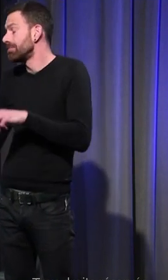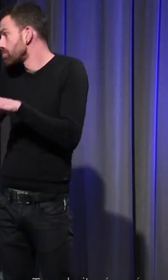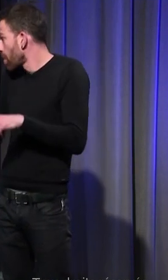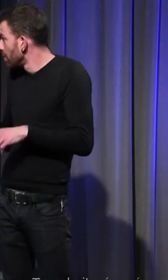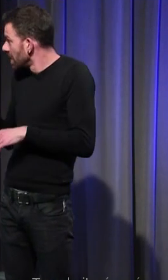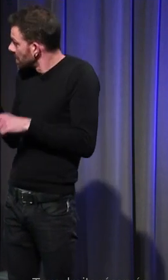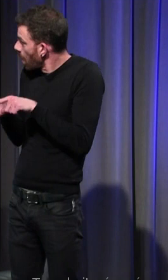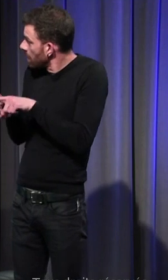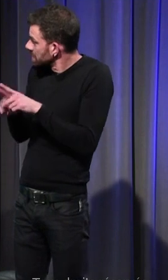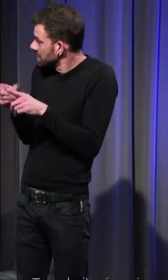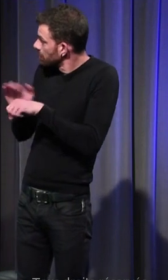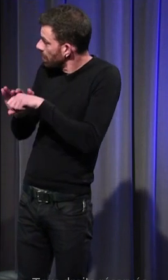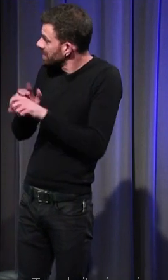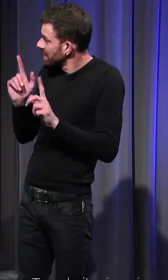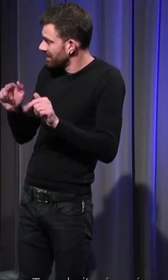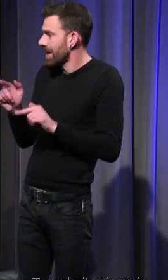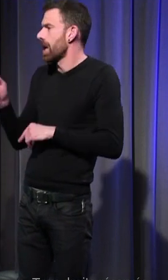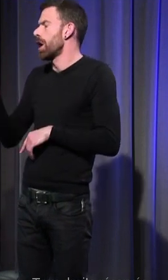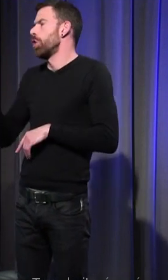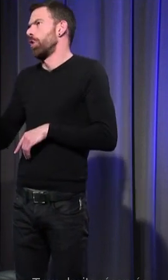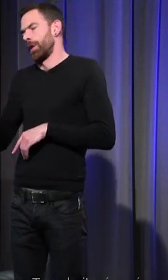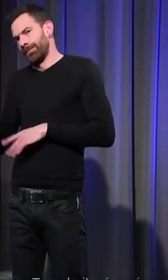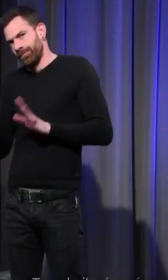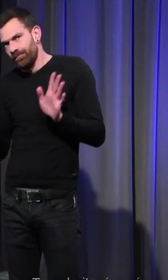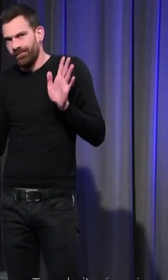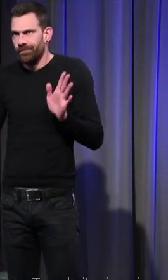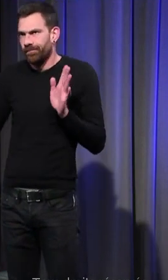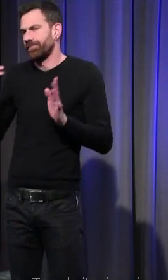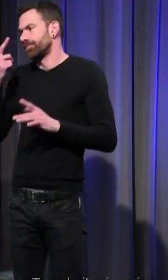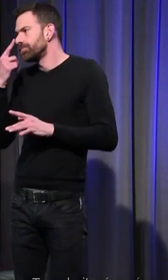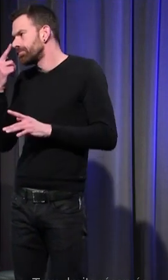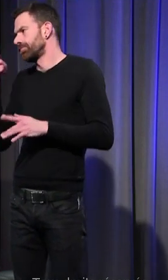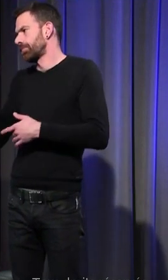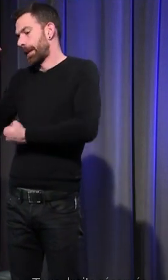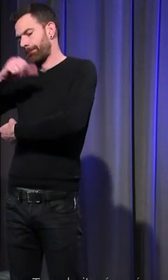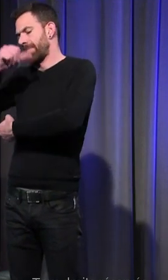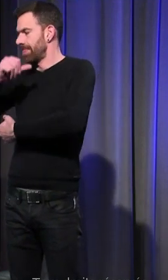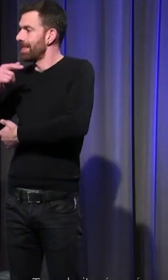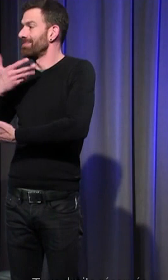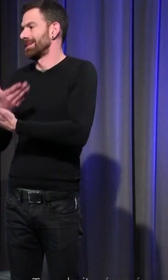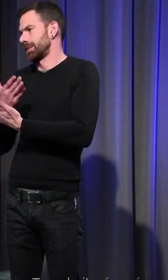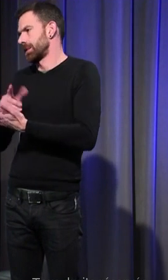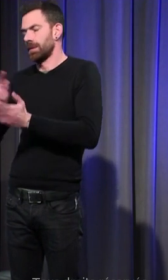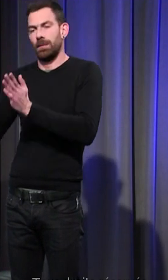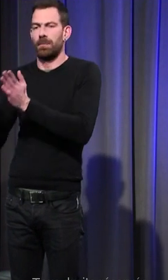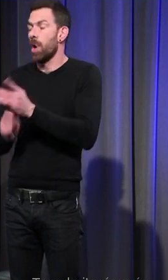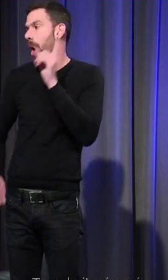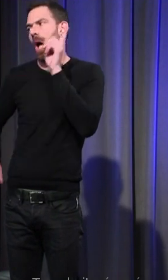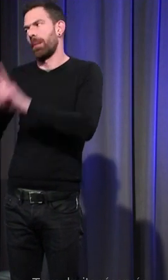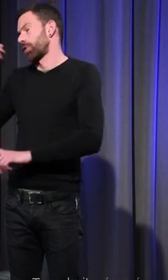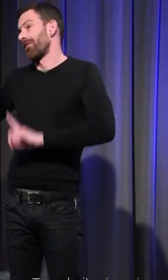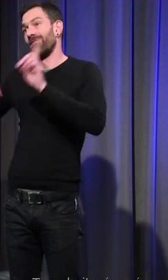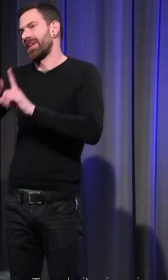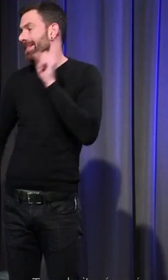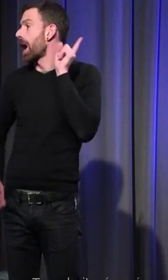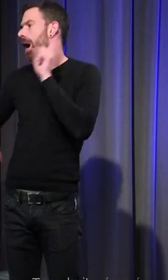peu parce que c'est ce qu'on voit je pense que le baptême était la fête le moment d'une vie puisque après